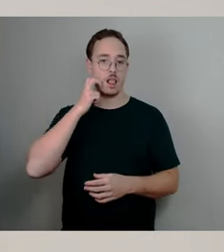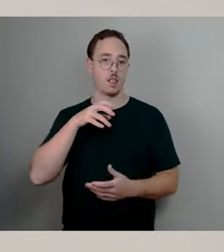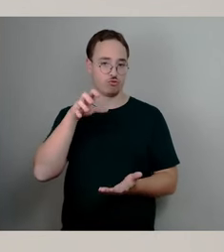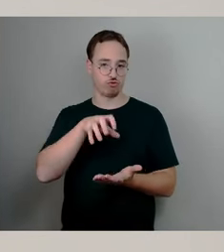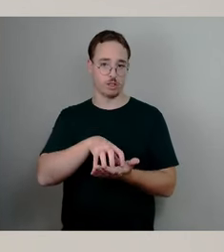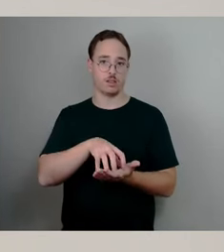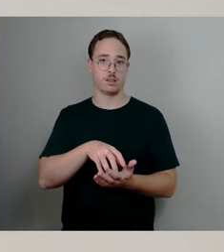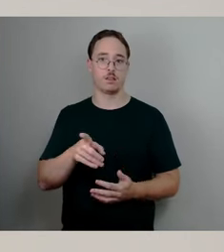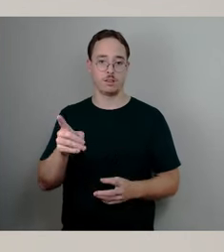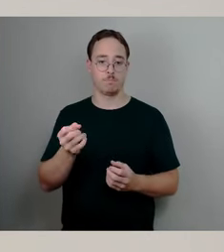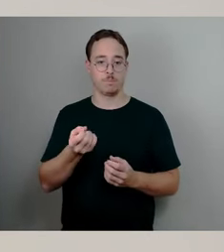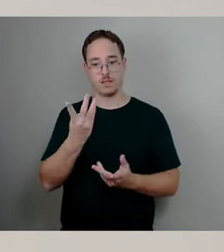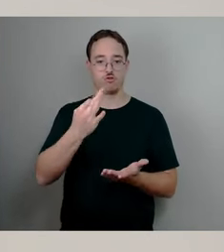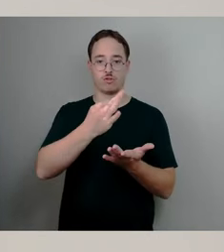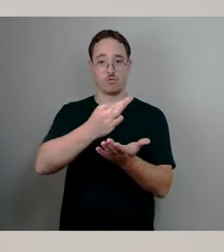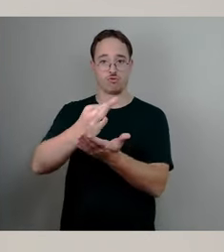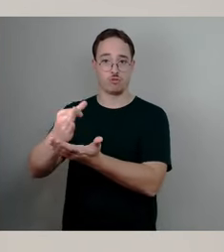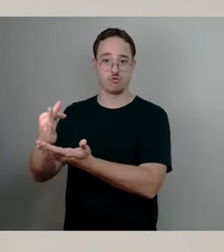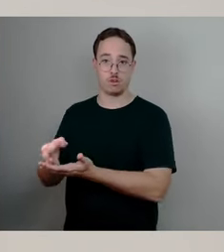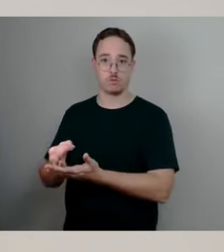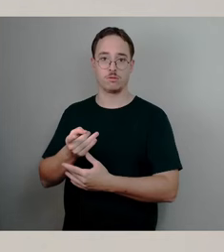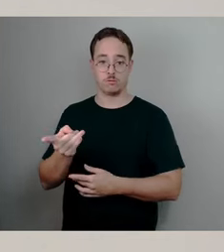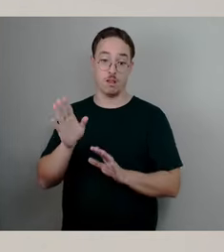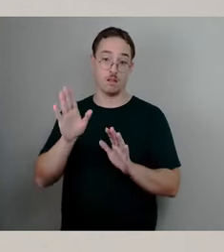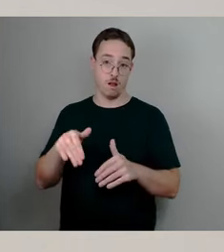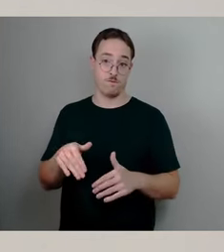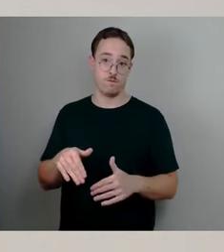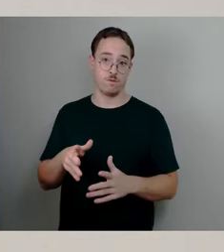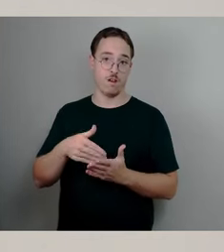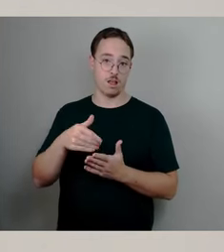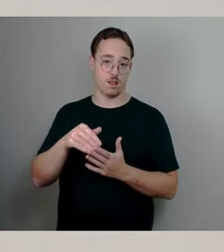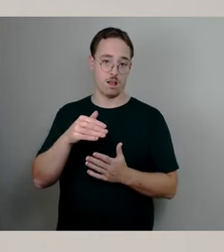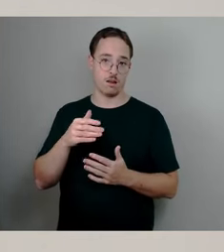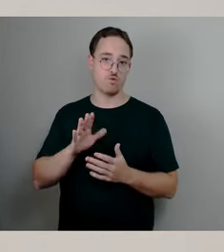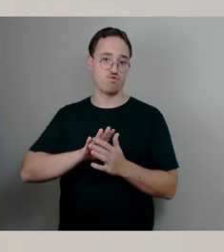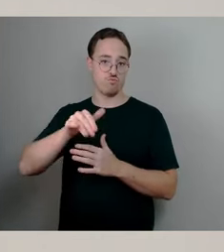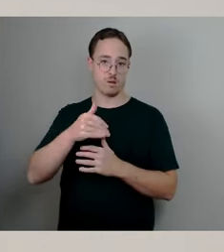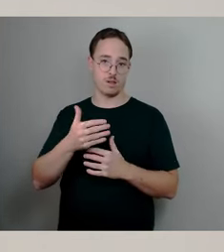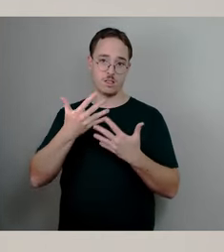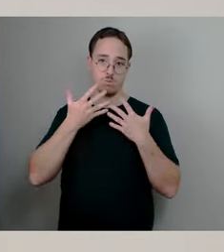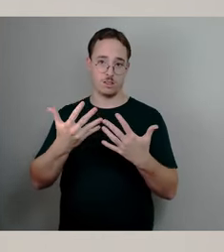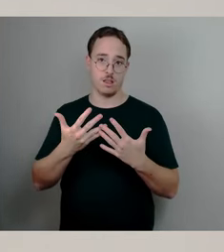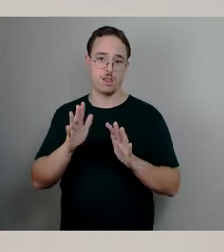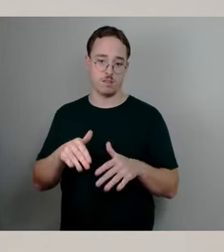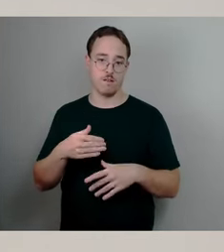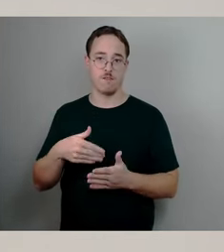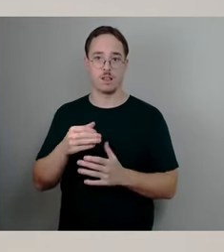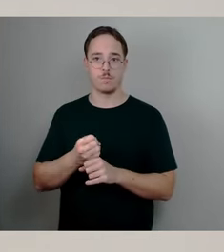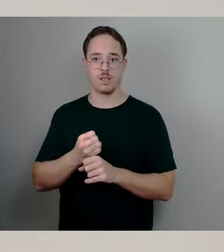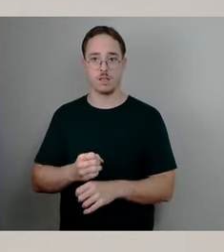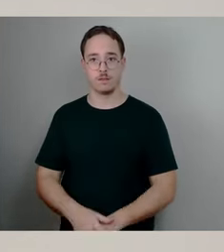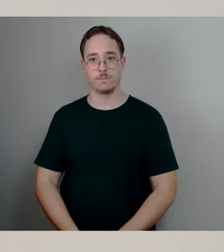die Außengastronomie, wo diese über 22 Uhr hinaus möglich ist. Insofern braucht es dort immer